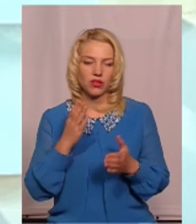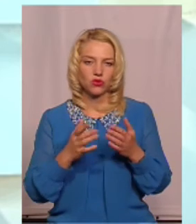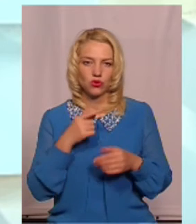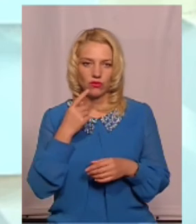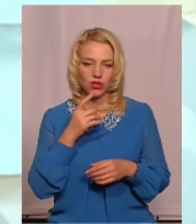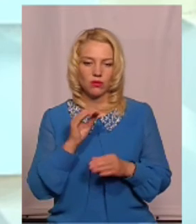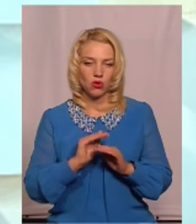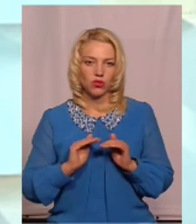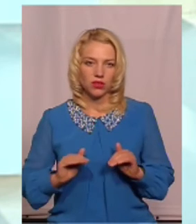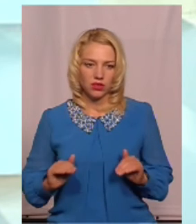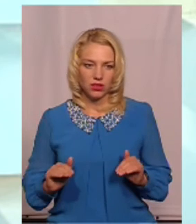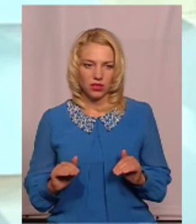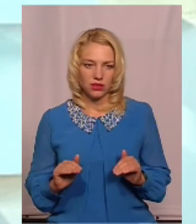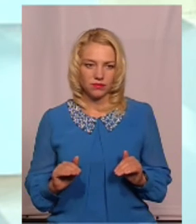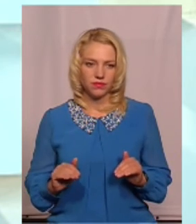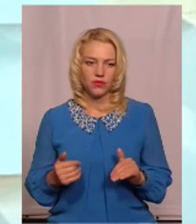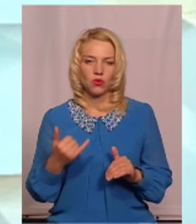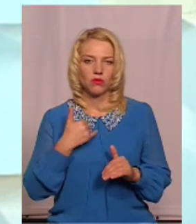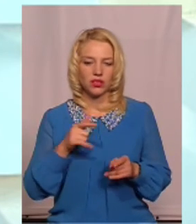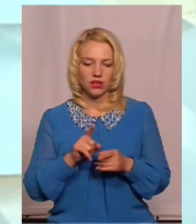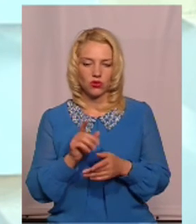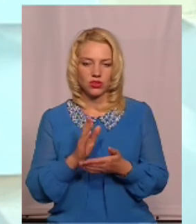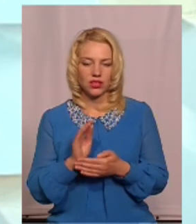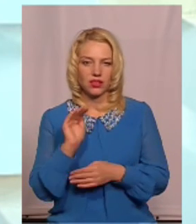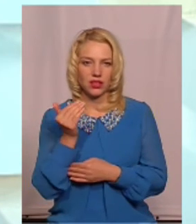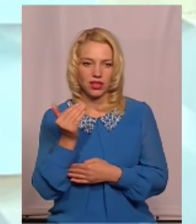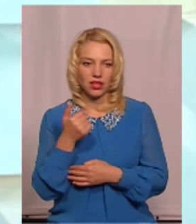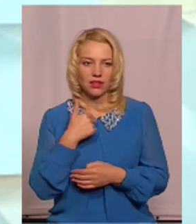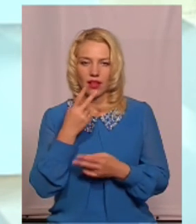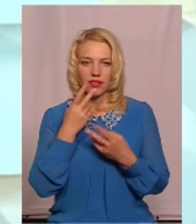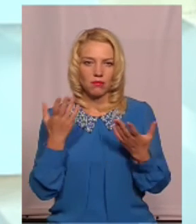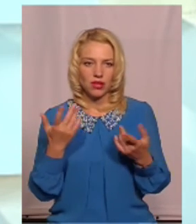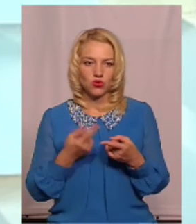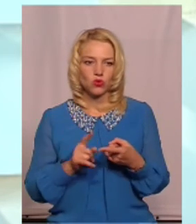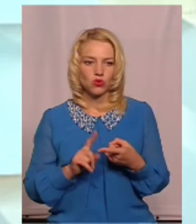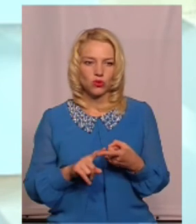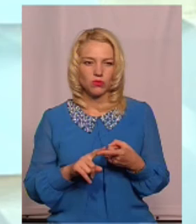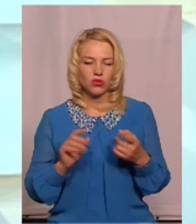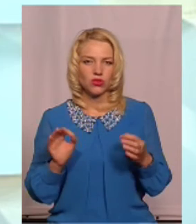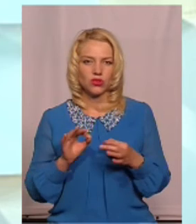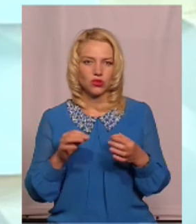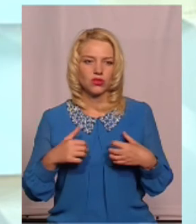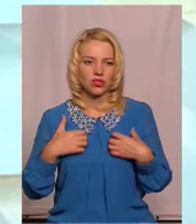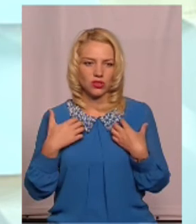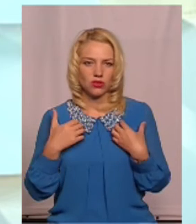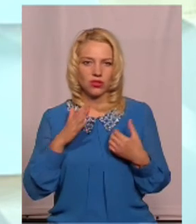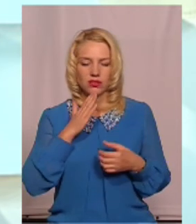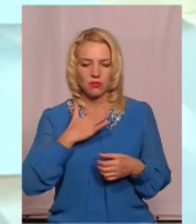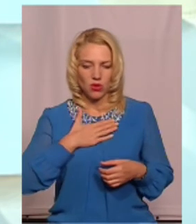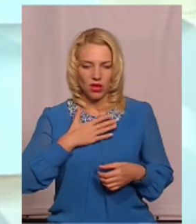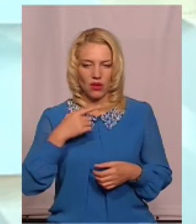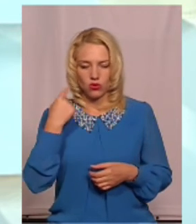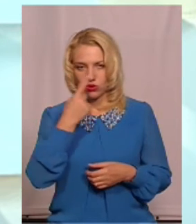говорити про дітей, тому що в мене також є дитина, я не бачу в цьому нічого страшного. Це моя